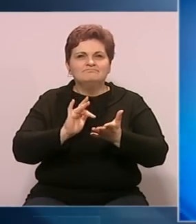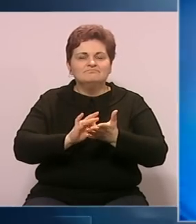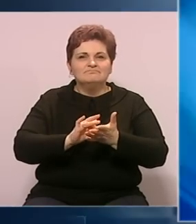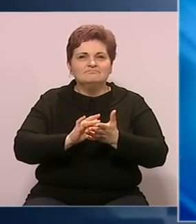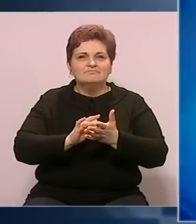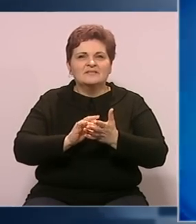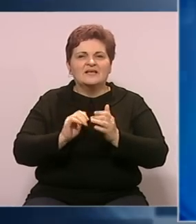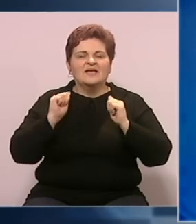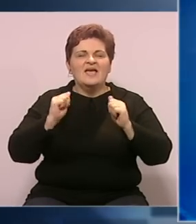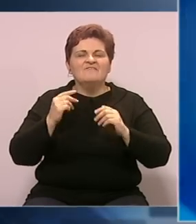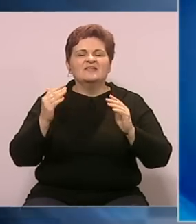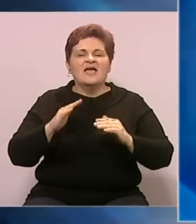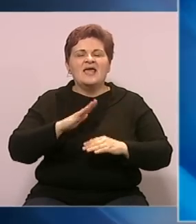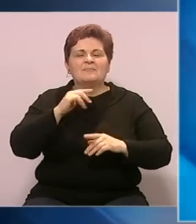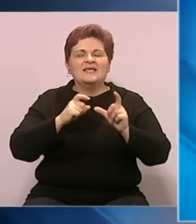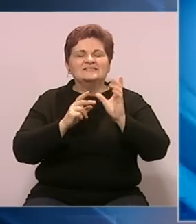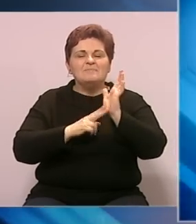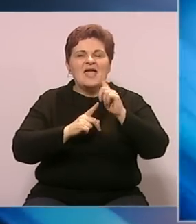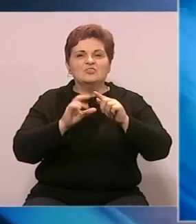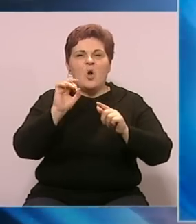Zološkog vrta na planini Smetovi.